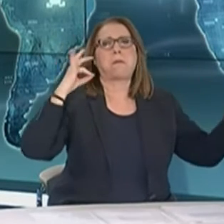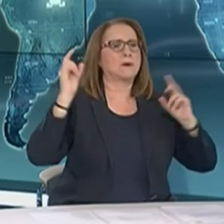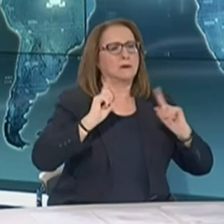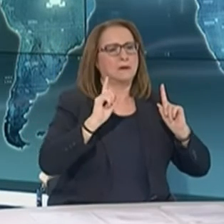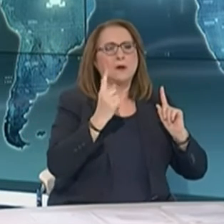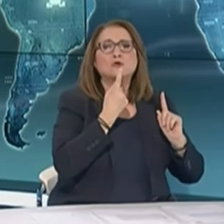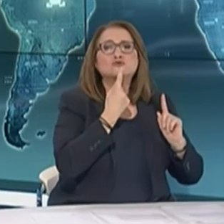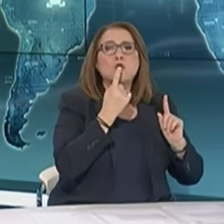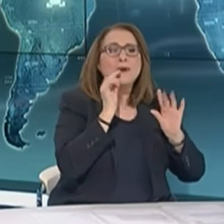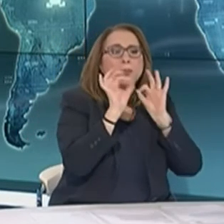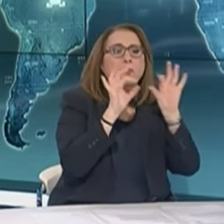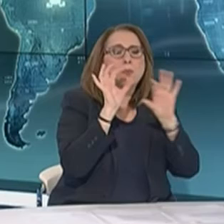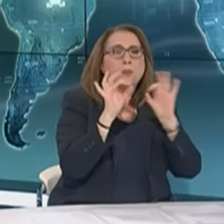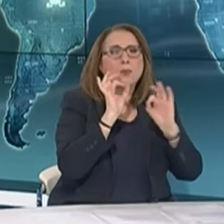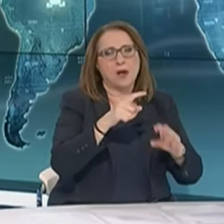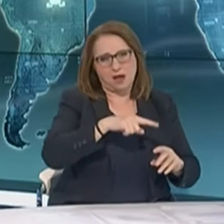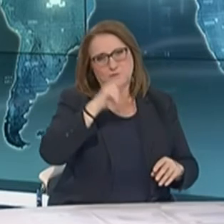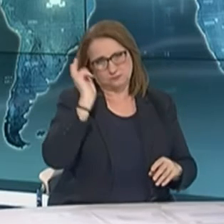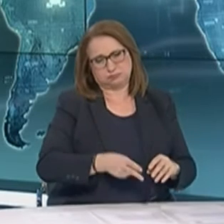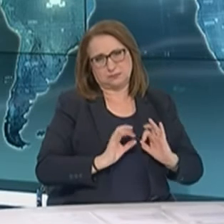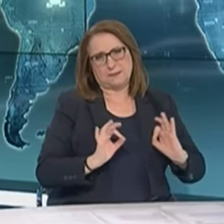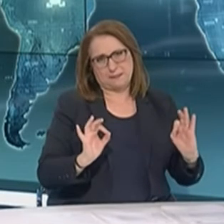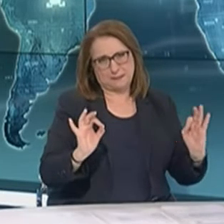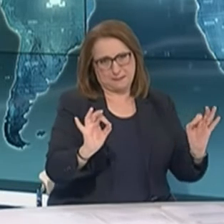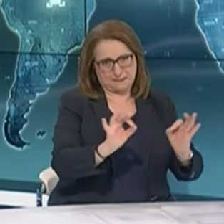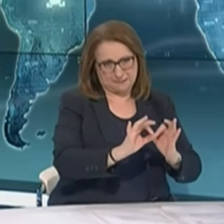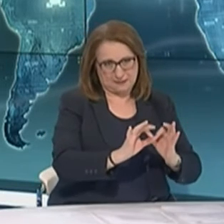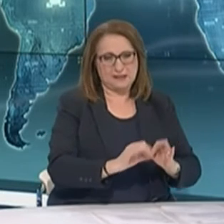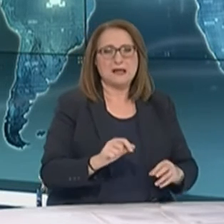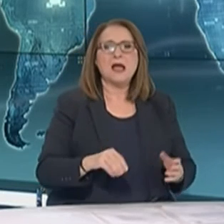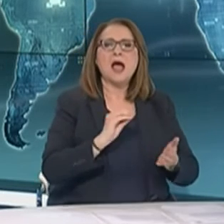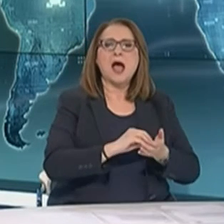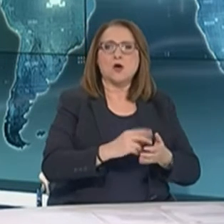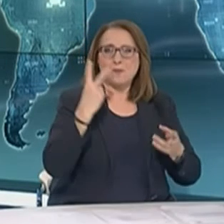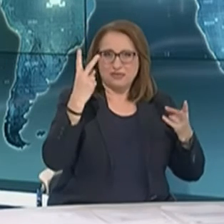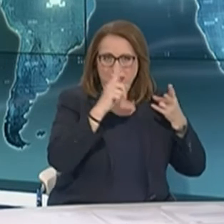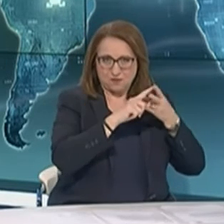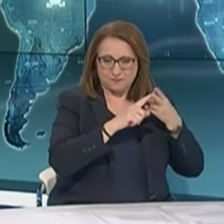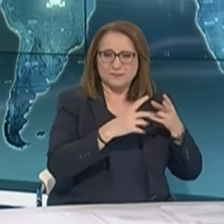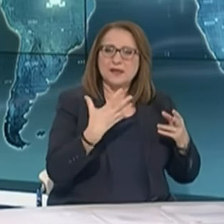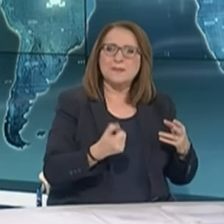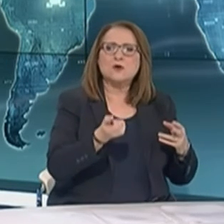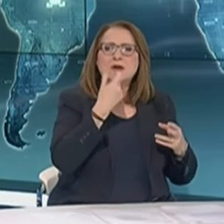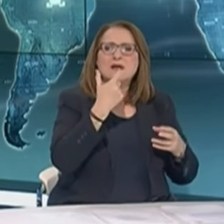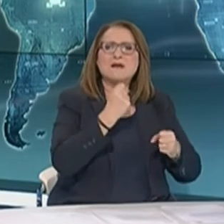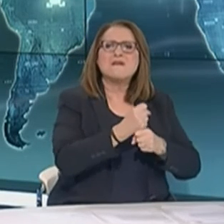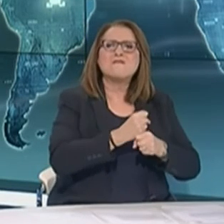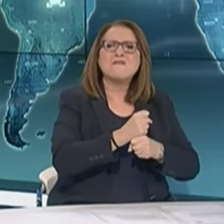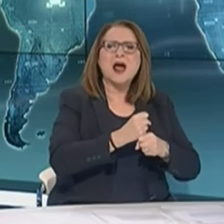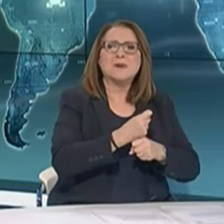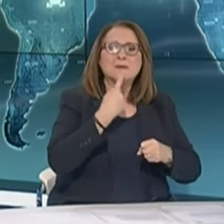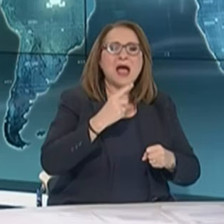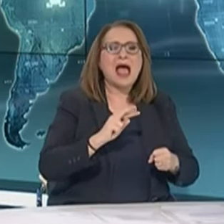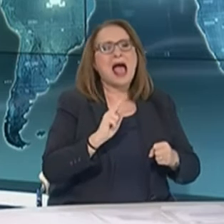Επίσης θέλω να τονίσω δύο επιστημονικά δεδομένα. Το πρώτο έχει να κάνει σε σχέση με τα αντιφλεγμονόδη που ίσως ακούσατε ότι